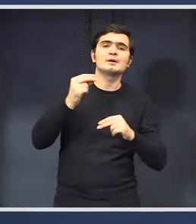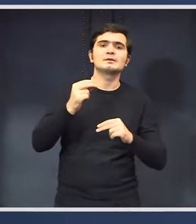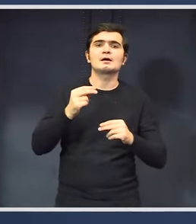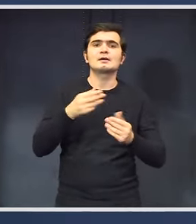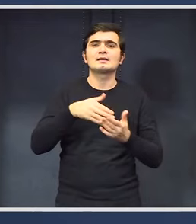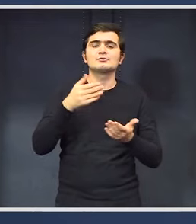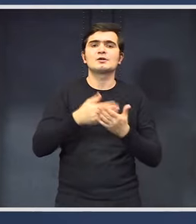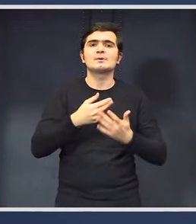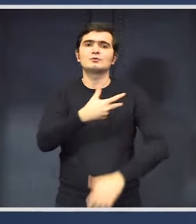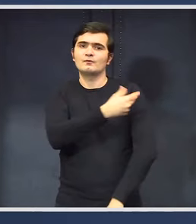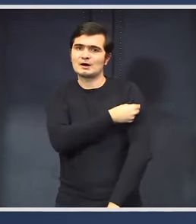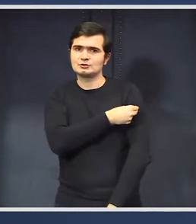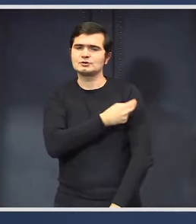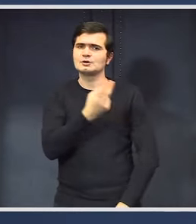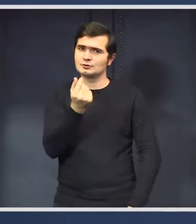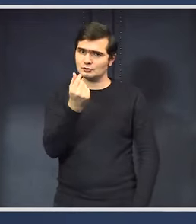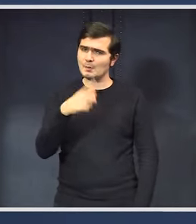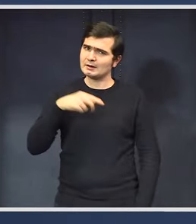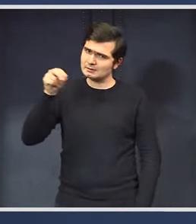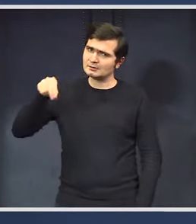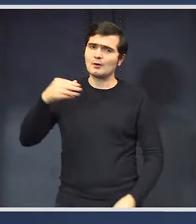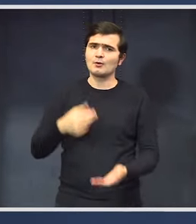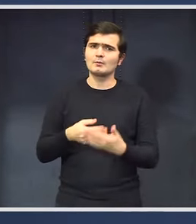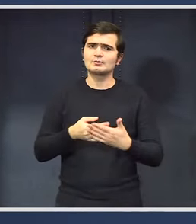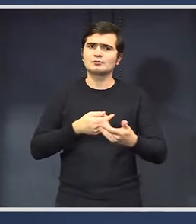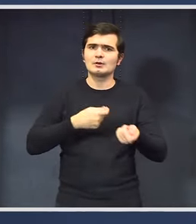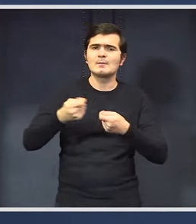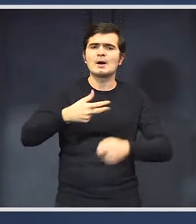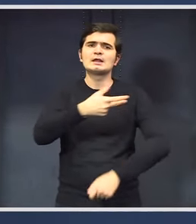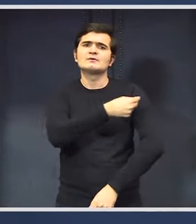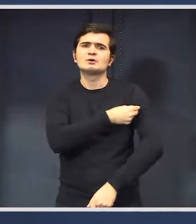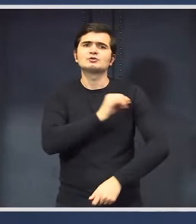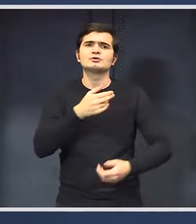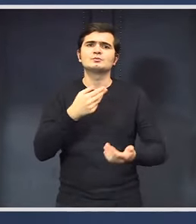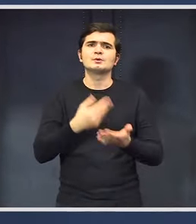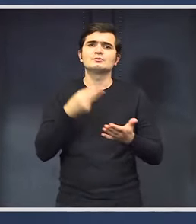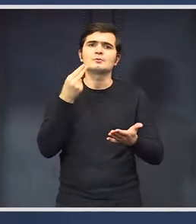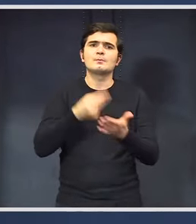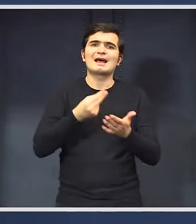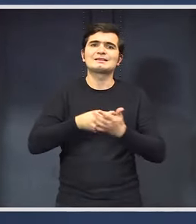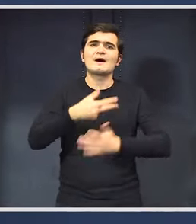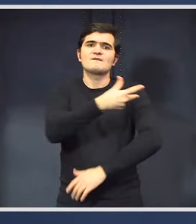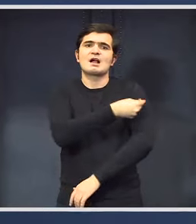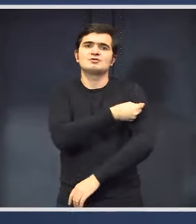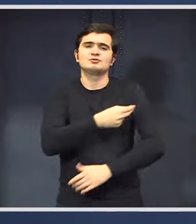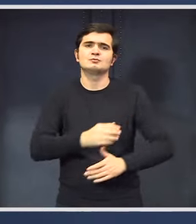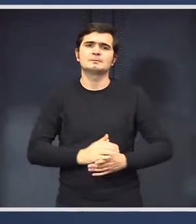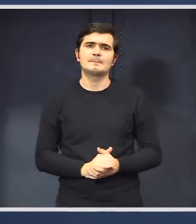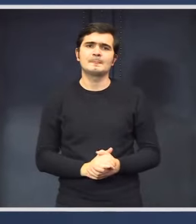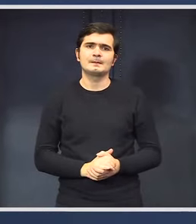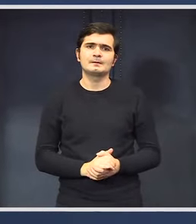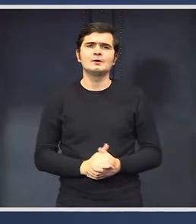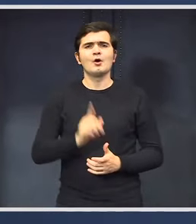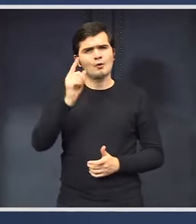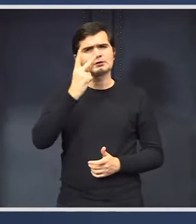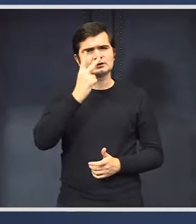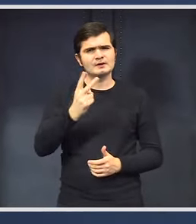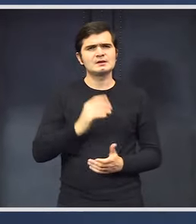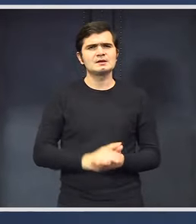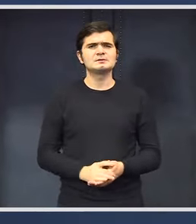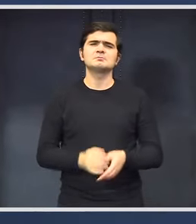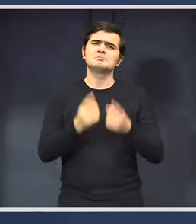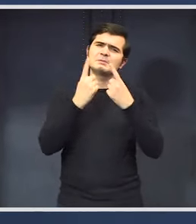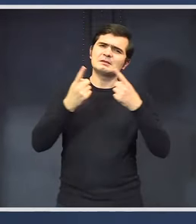Și acești bani sunt acolo, puși în campania de vaccinare și plata vaccinului. Veți vedea detaliile pe